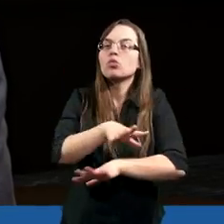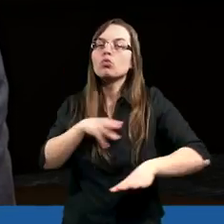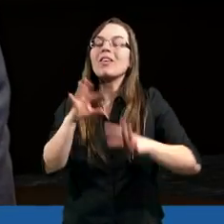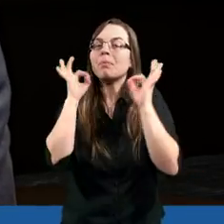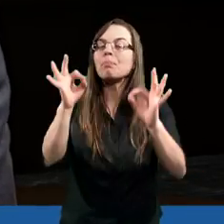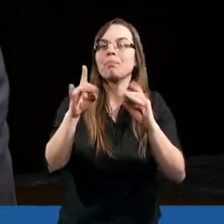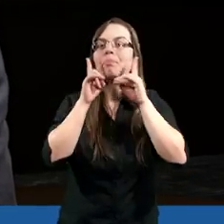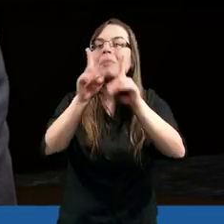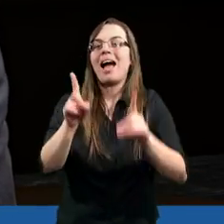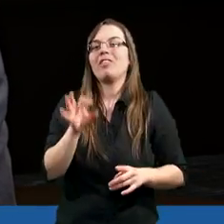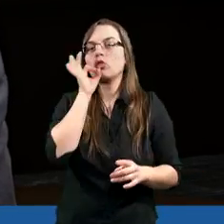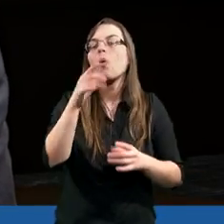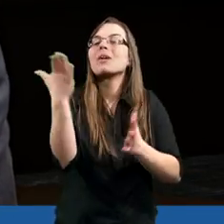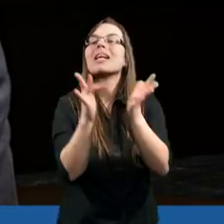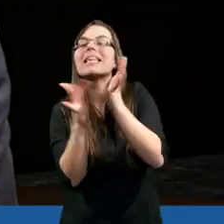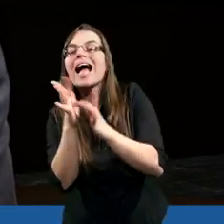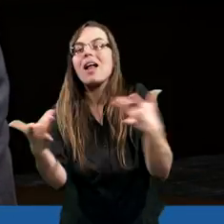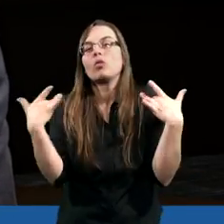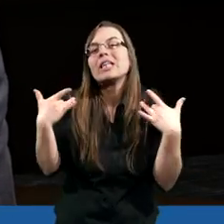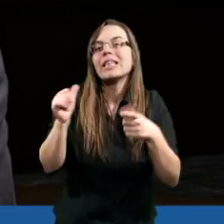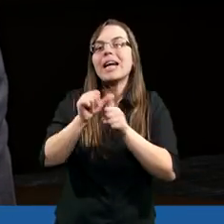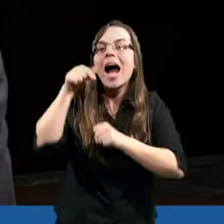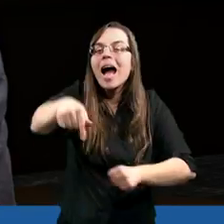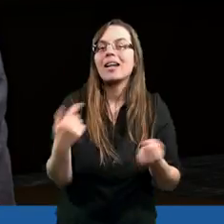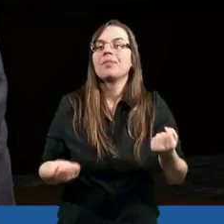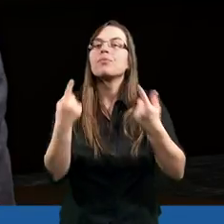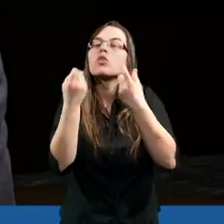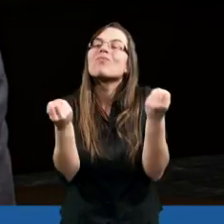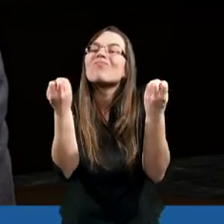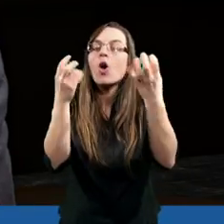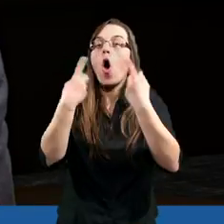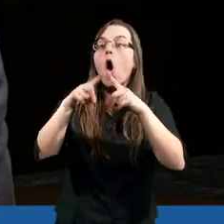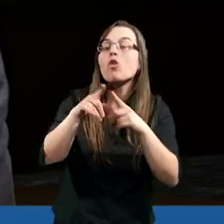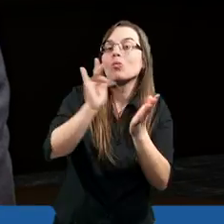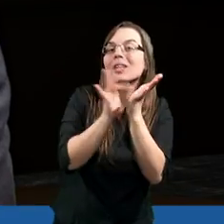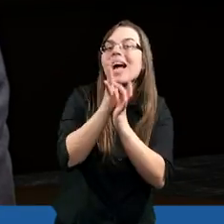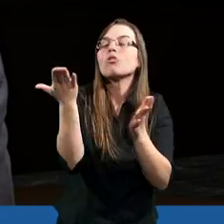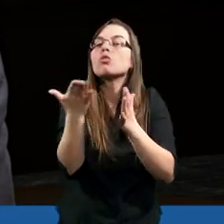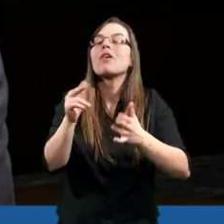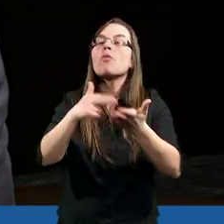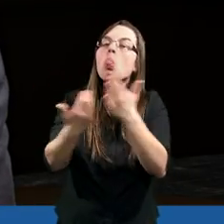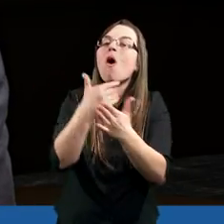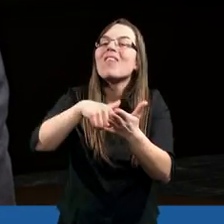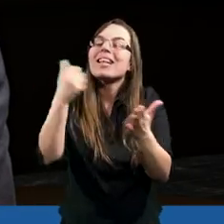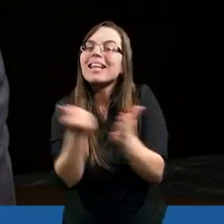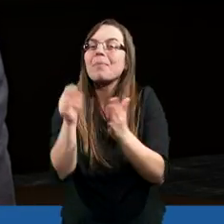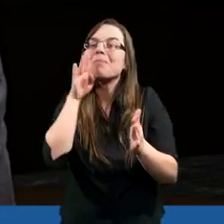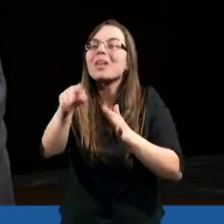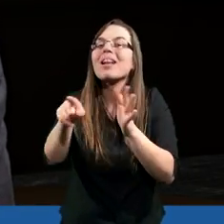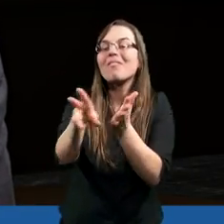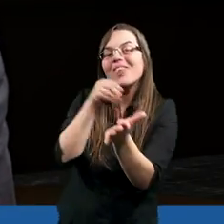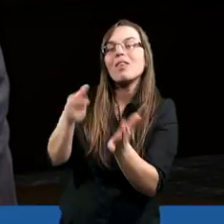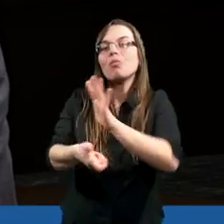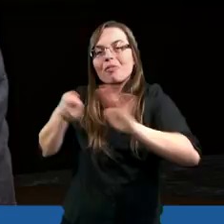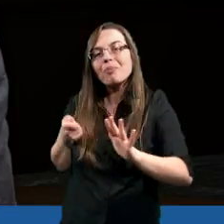Bóg, czy Pan Jezus, dosłownie tworząc Kościół, nie nazwał Go, ten nowotestamentowy, jakbyśmy dzisiaj